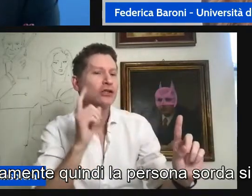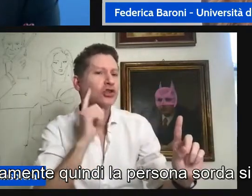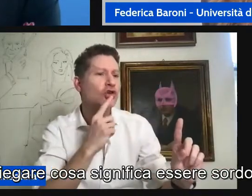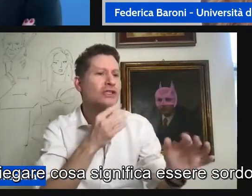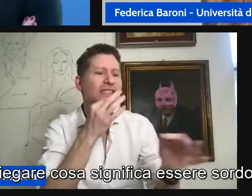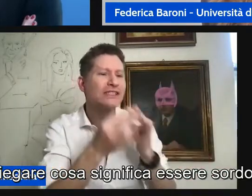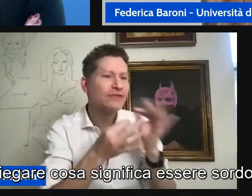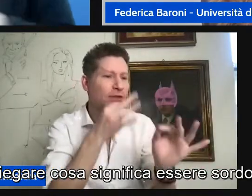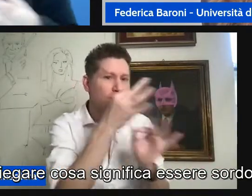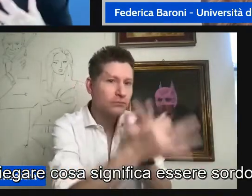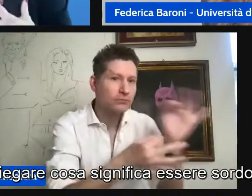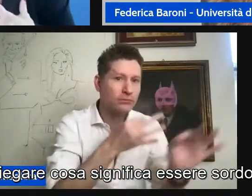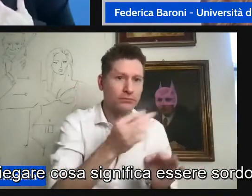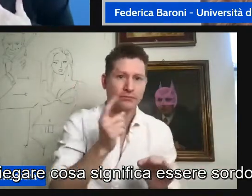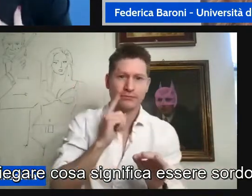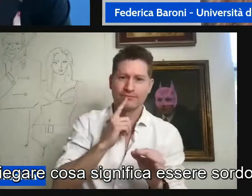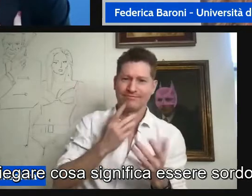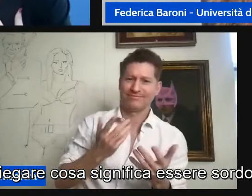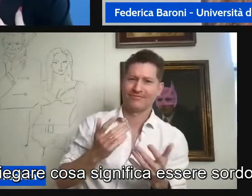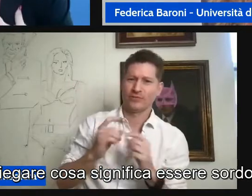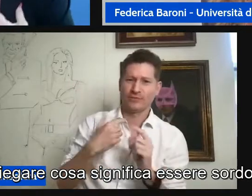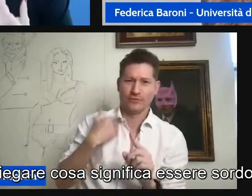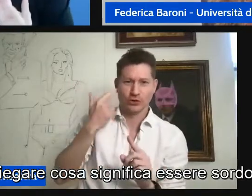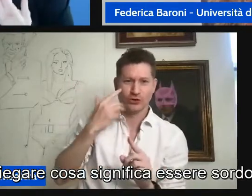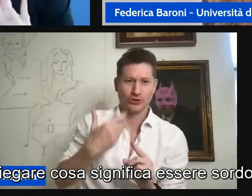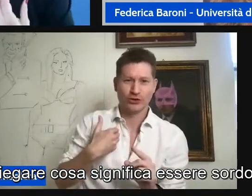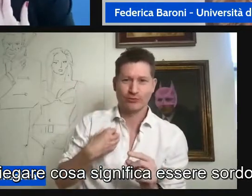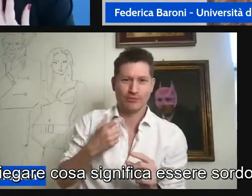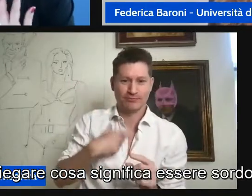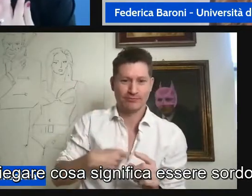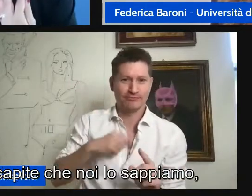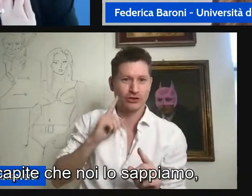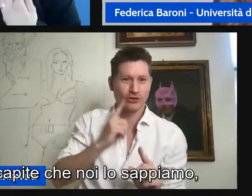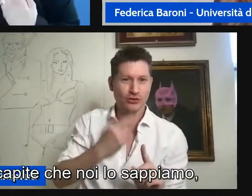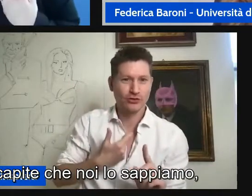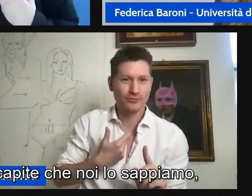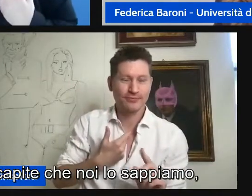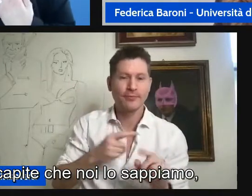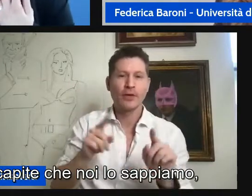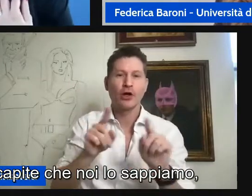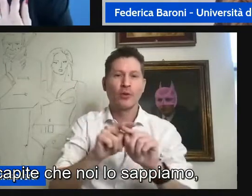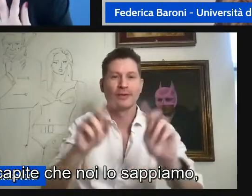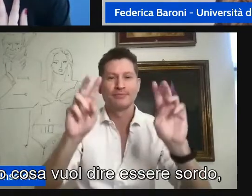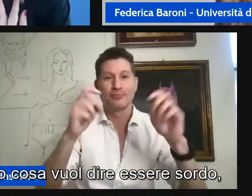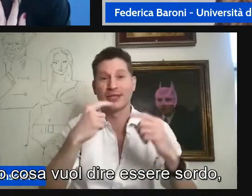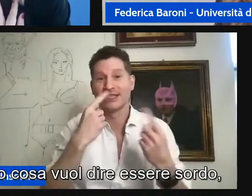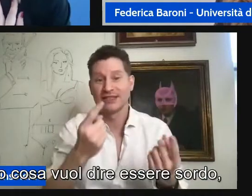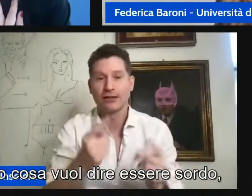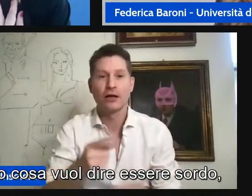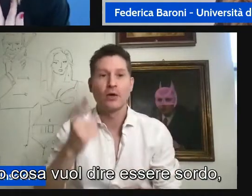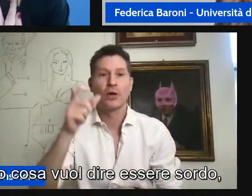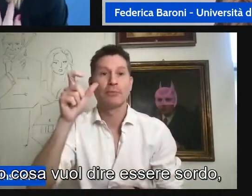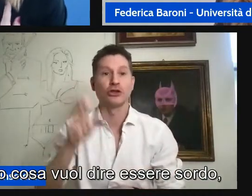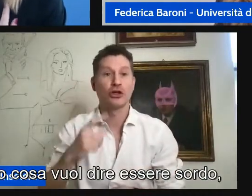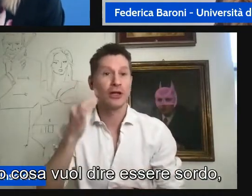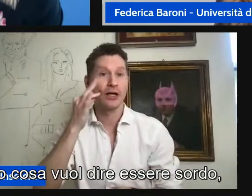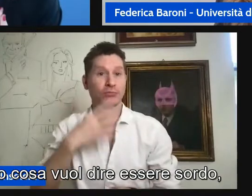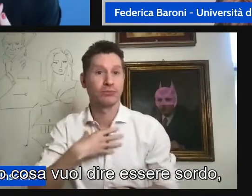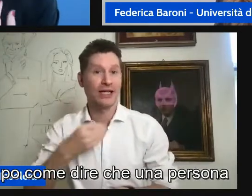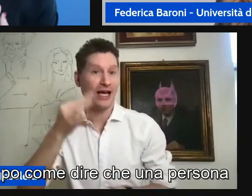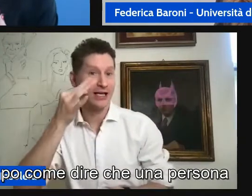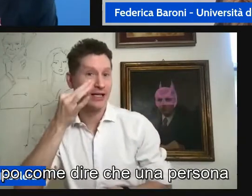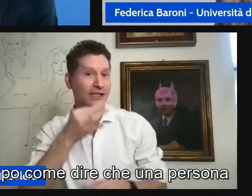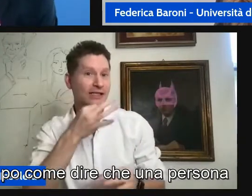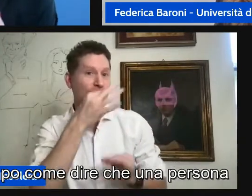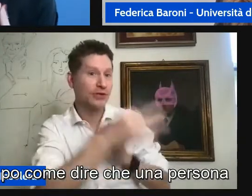sorda si sente spiegare cosa significa essere sordo capite che noi lo sappiamo io so cosa vuol dire essere sordo